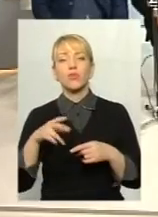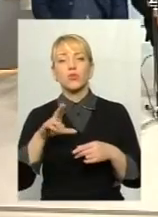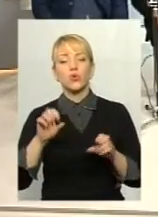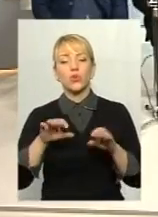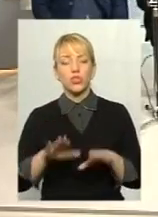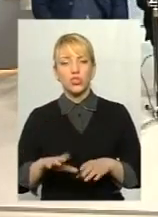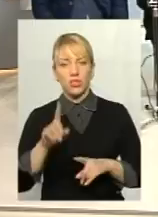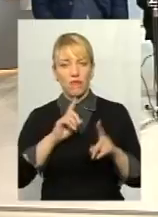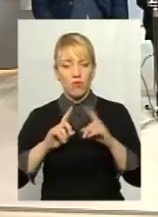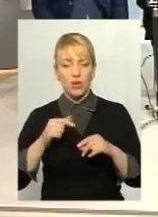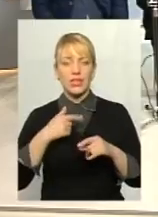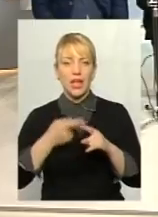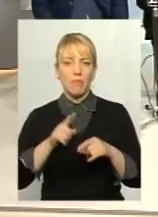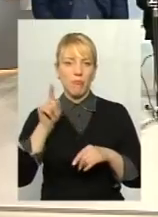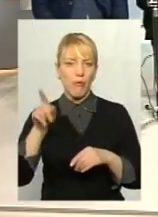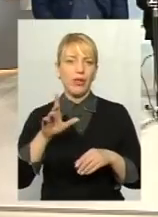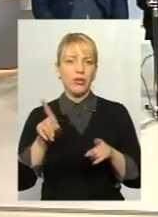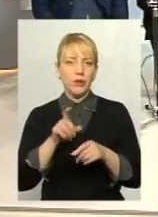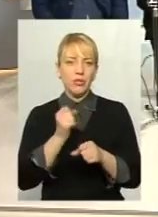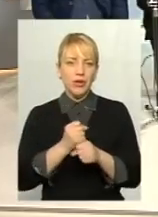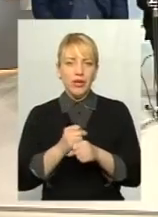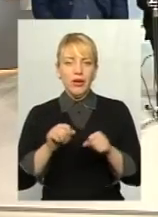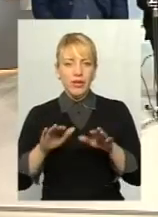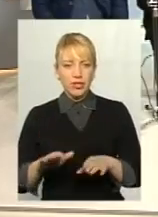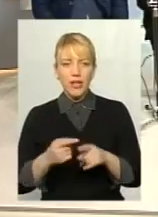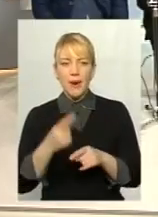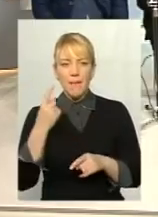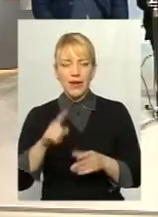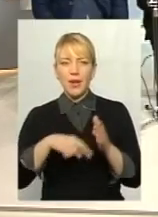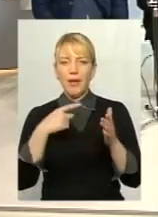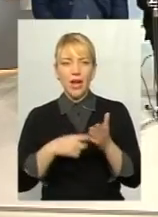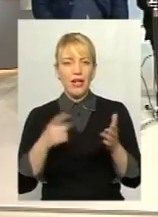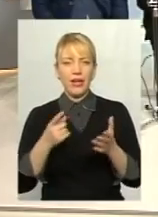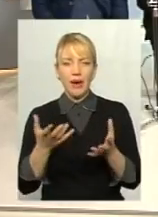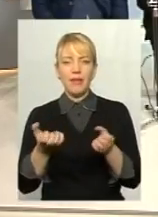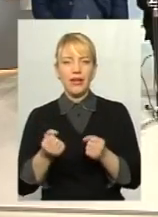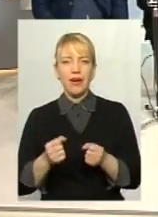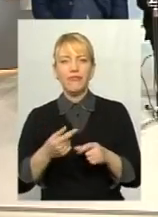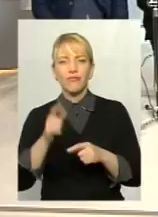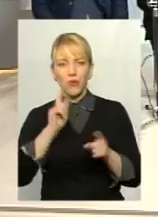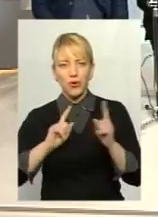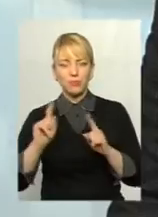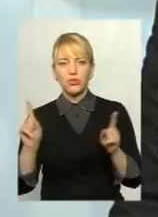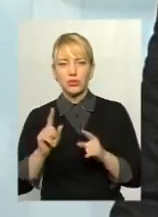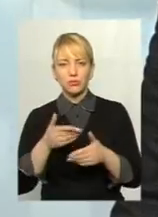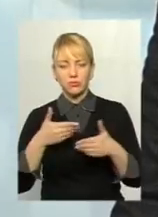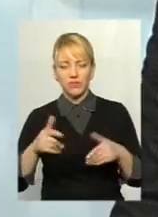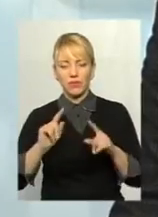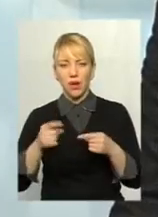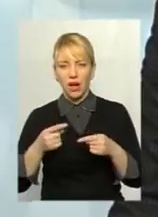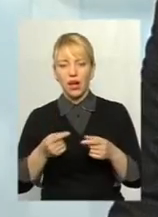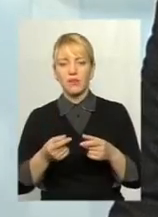був і форум для того, щоб ми виробили певні рішення. Першим питанням, яке прийняв форум, про те, що ми вимагаємо проведення